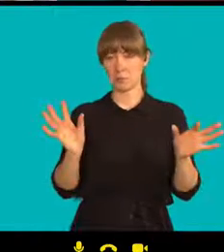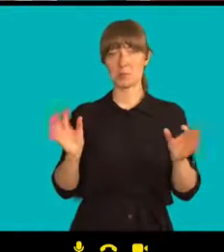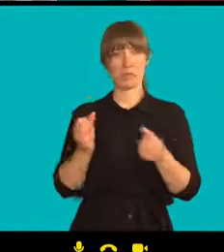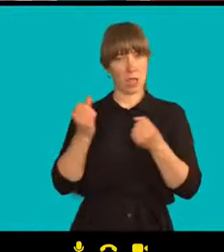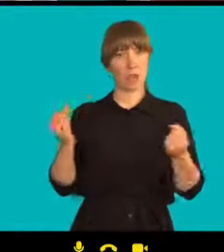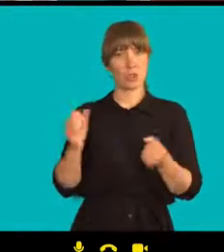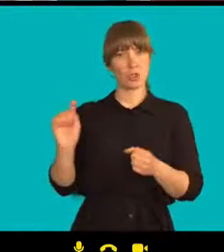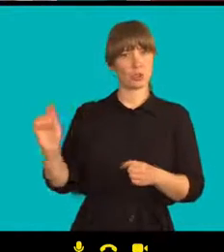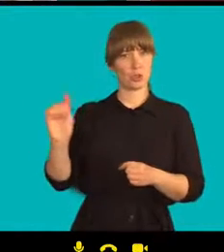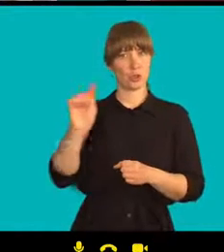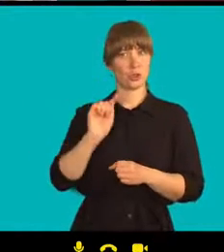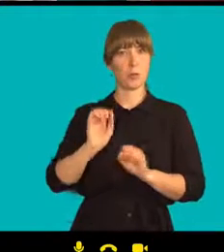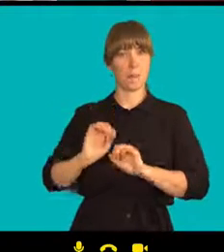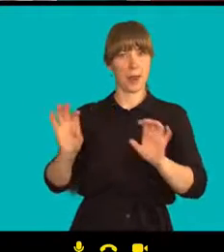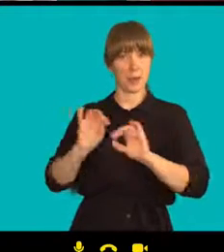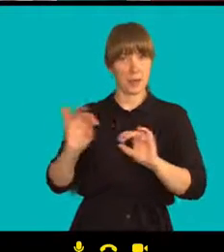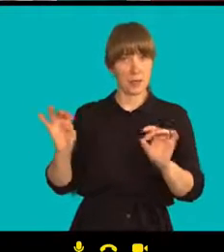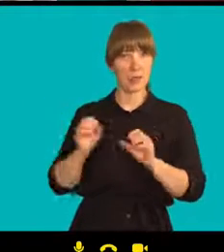Snaží se ze všech sil.